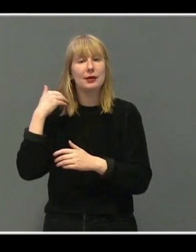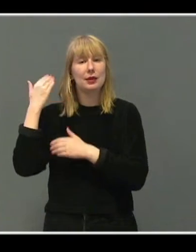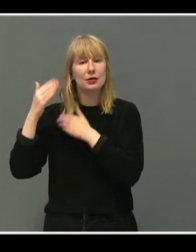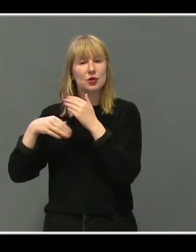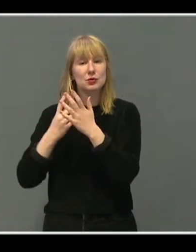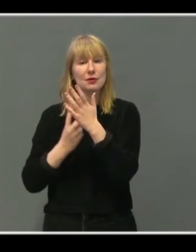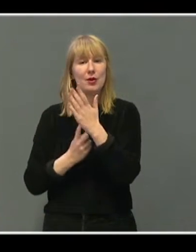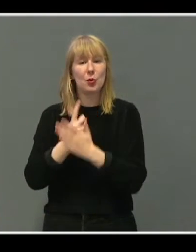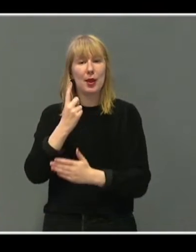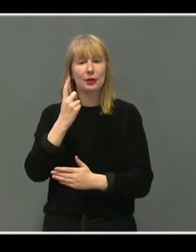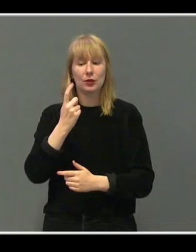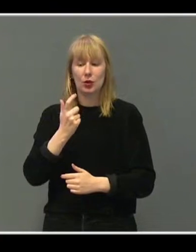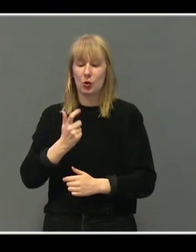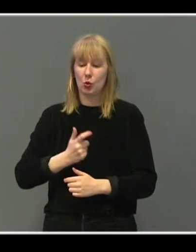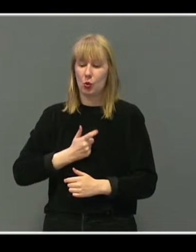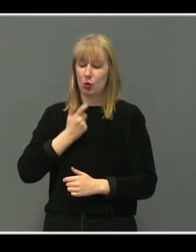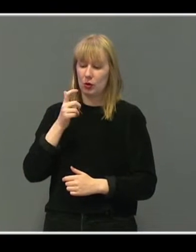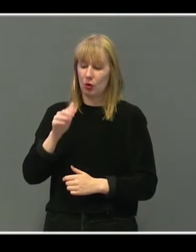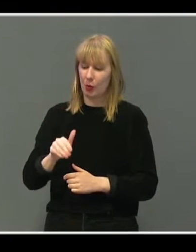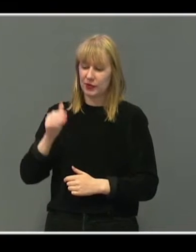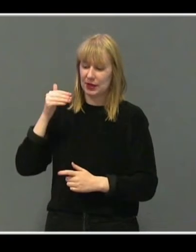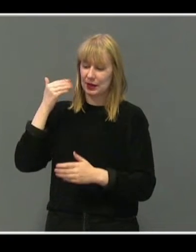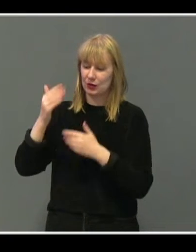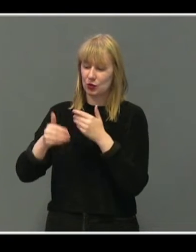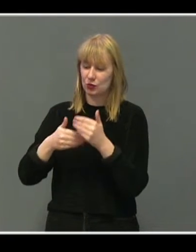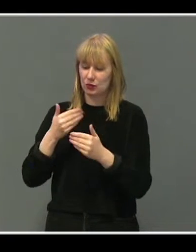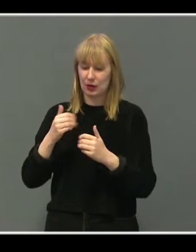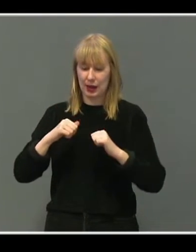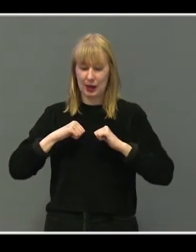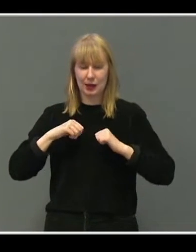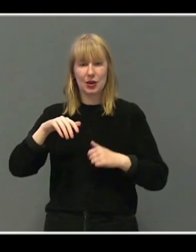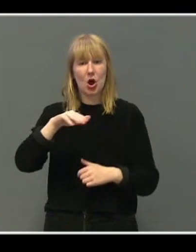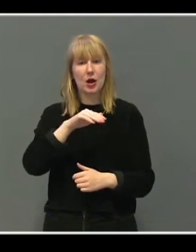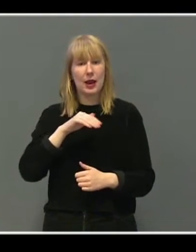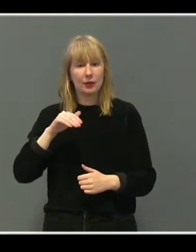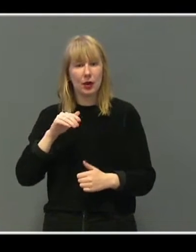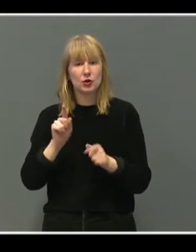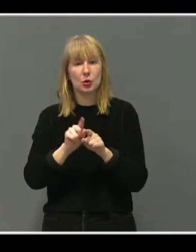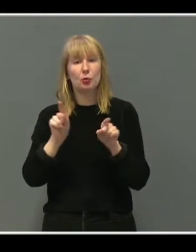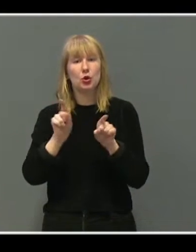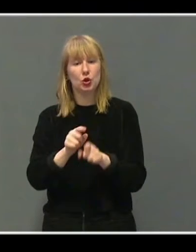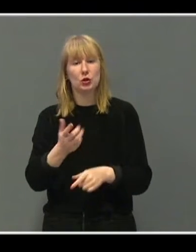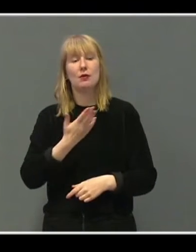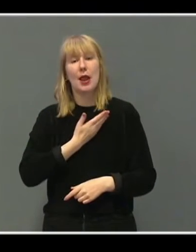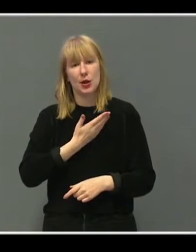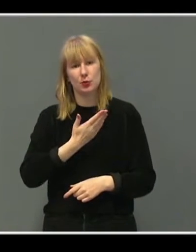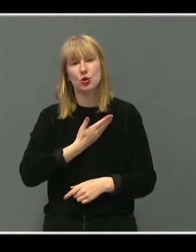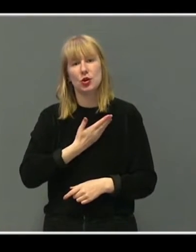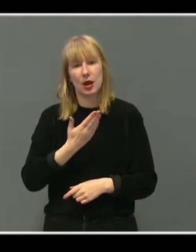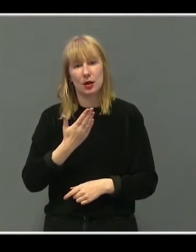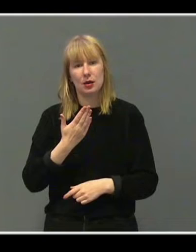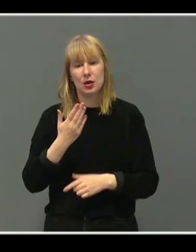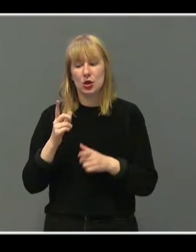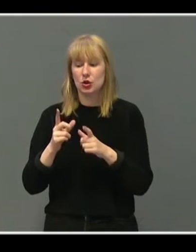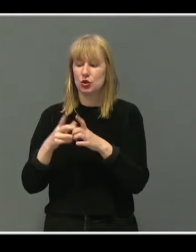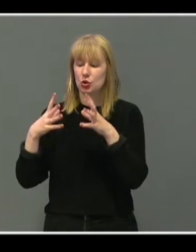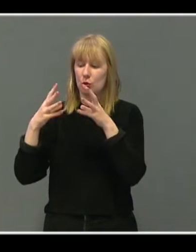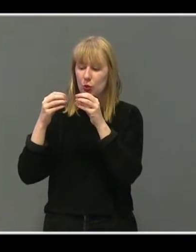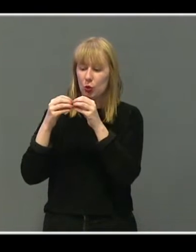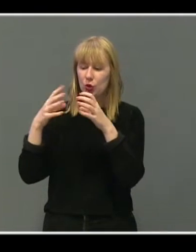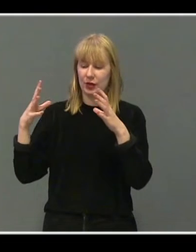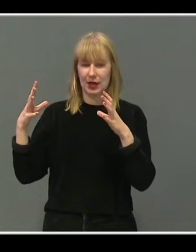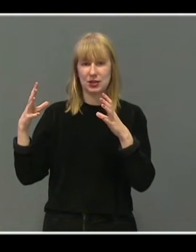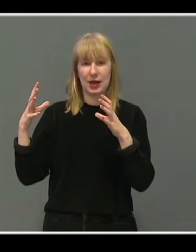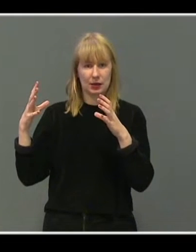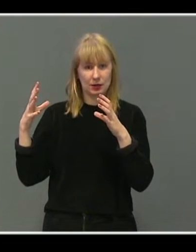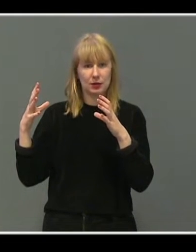Den unge, oppvoksende generasjonen har funnet en arena- -"som betyr veldig mye for dem." Og som utvikler seg i